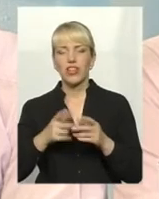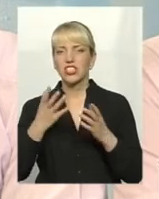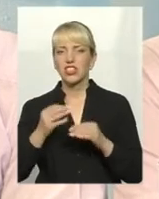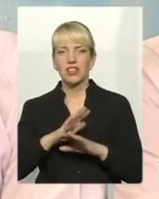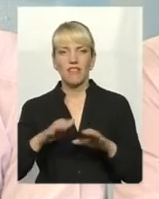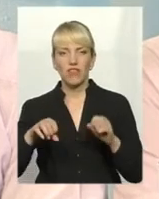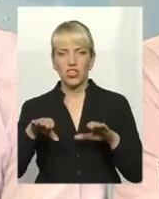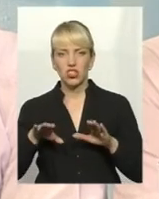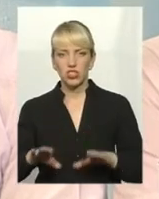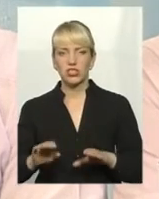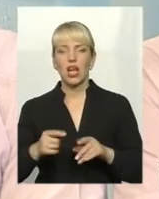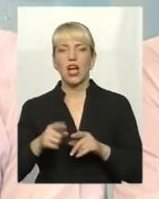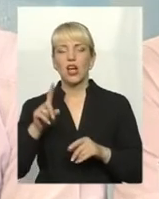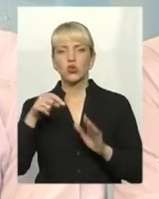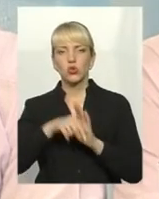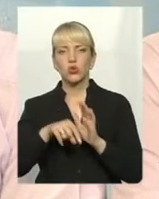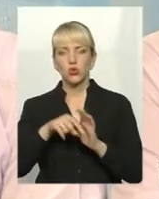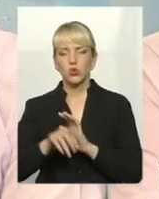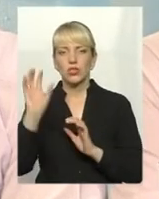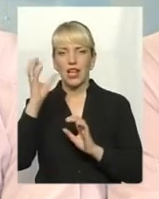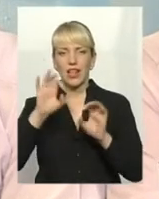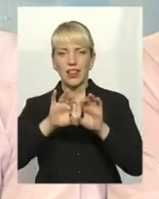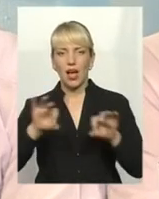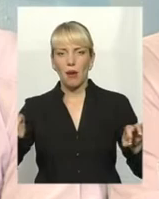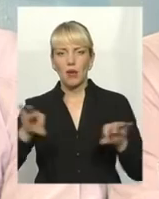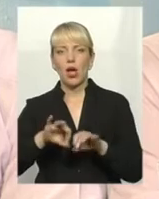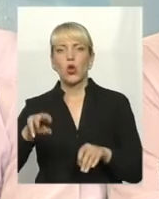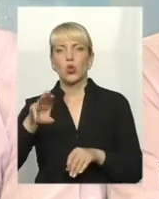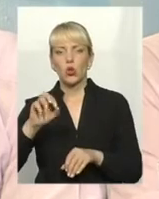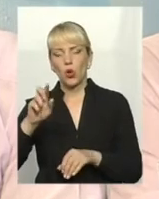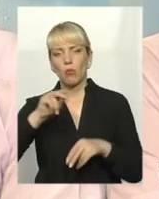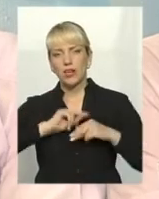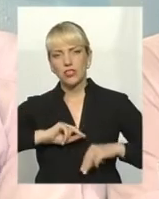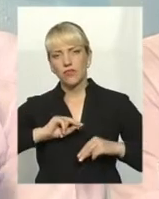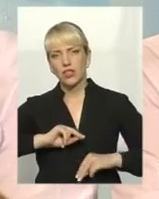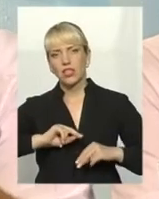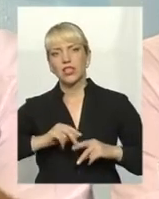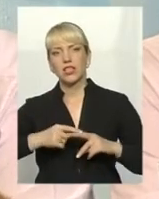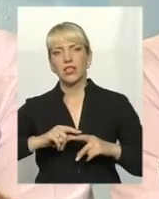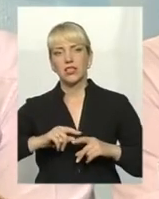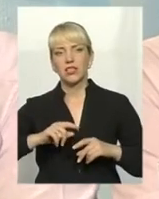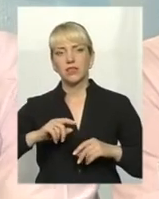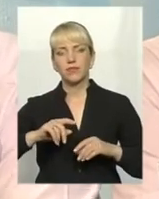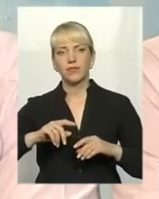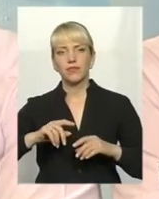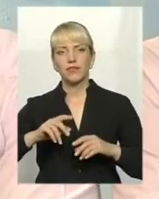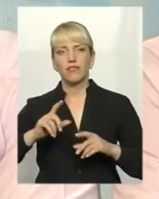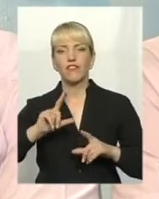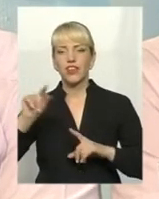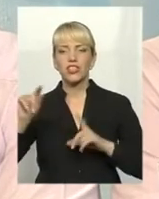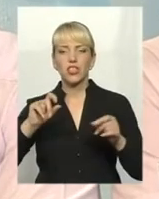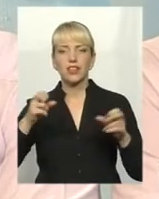що стосується люміністентних ламп, то працівники Державної служби на звичайних ситуаціях періодично виїжджають, в них є